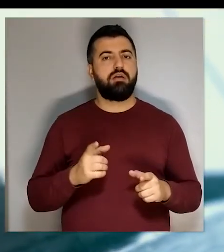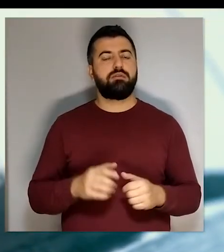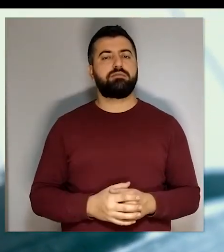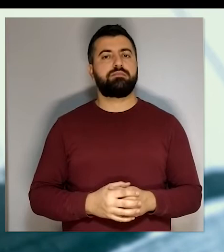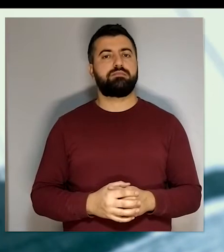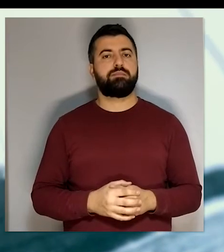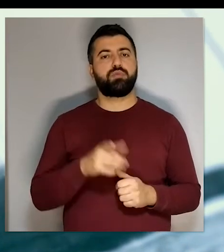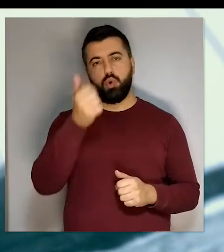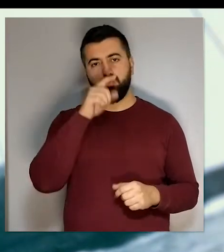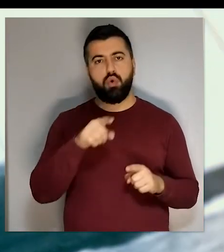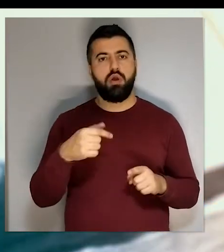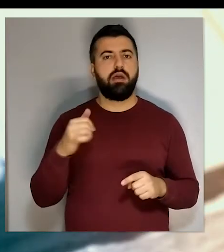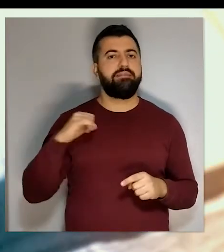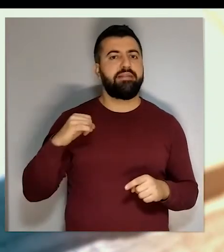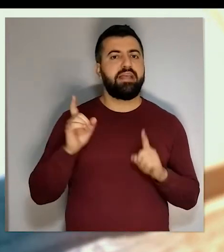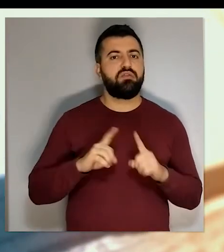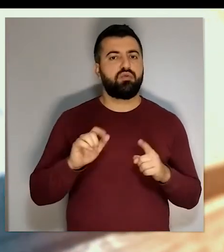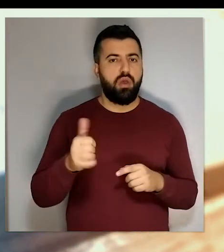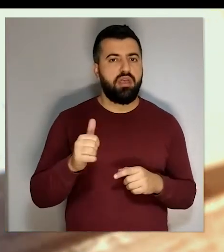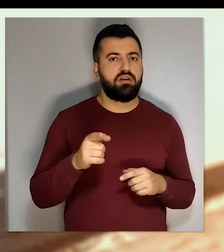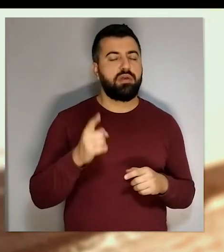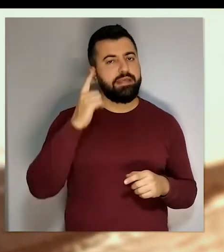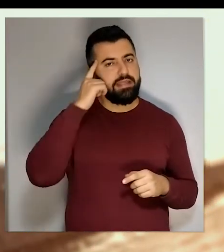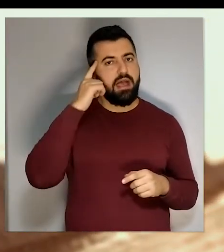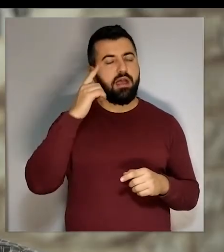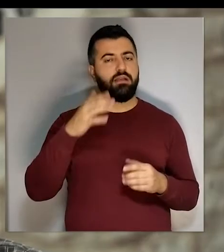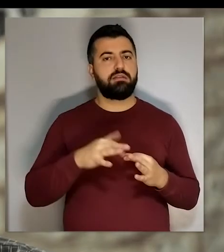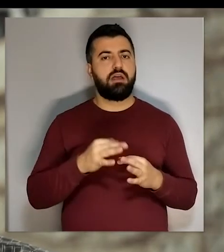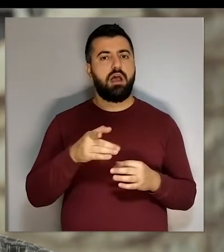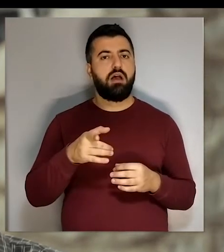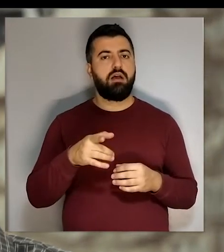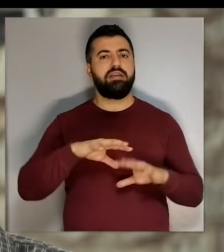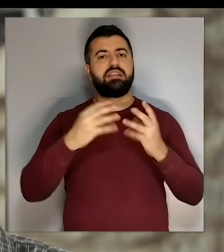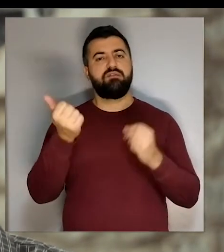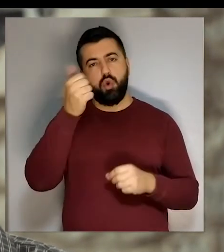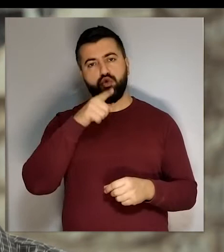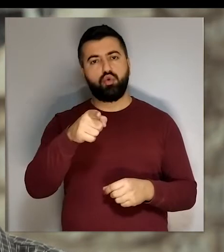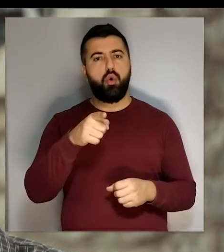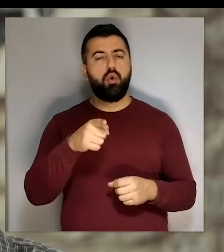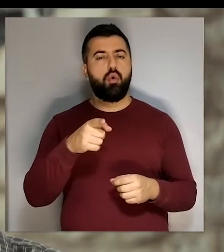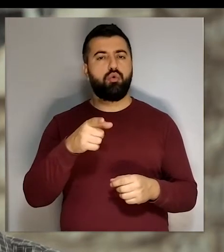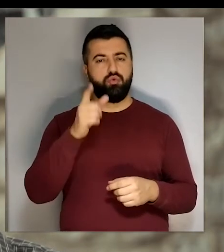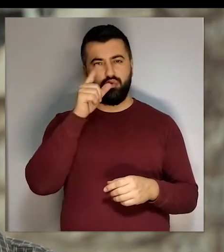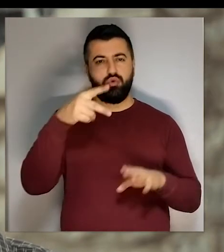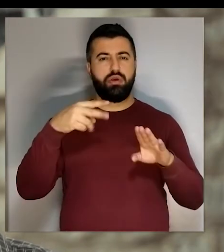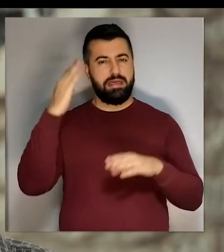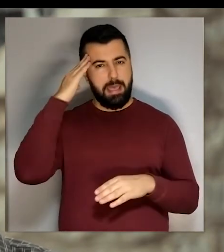oblasti raketnih pogoda Ono što je za nas značajno jeste saznanje Da je sve što je